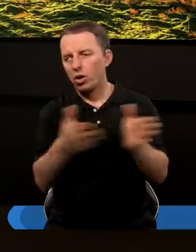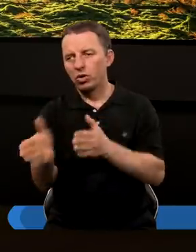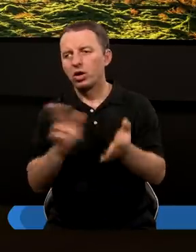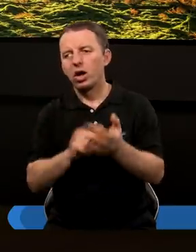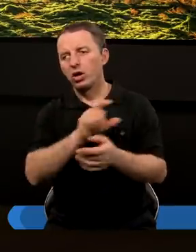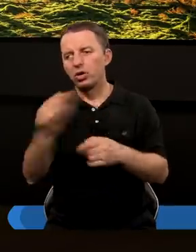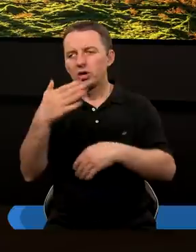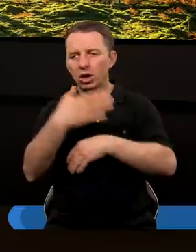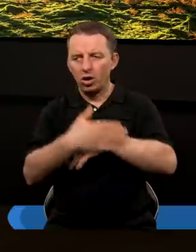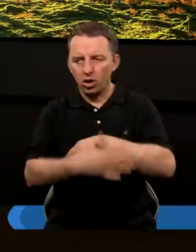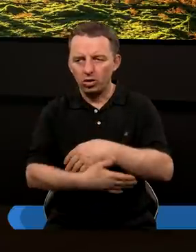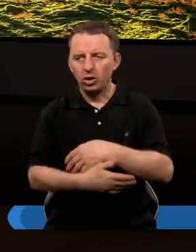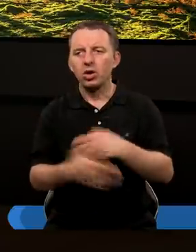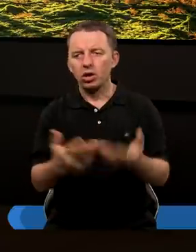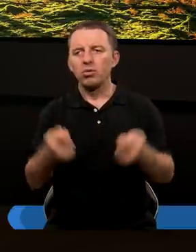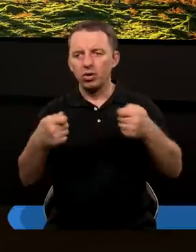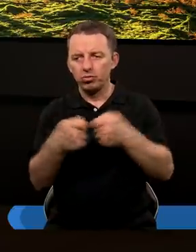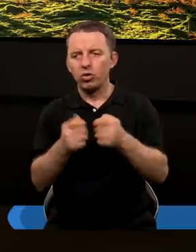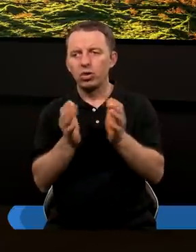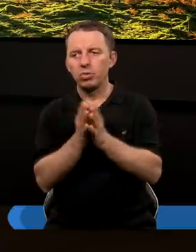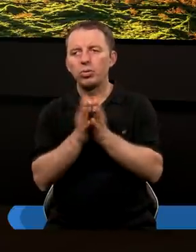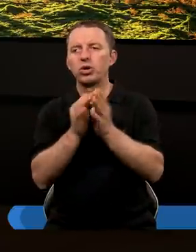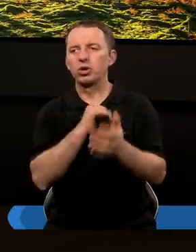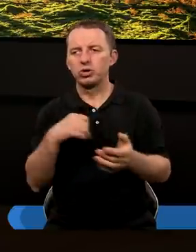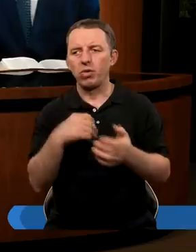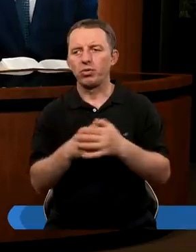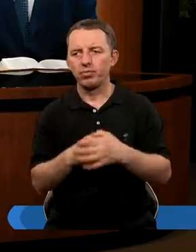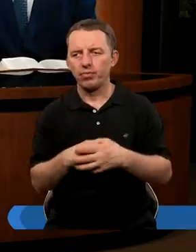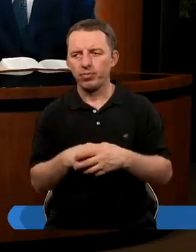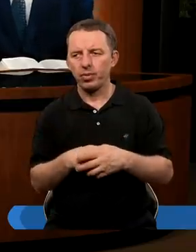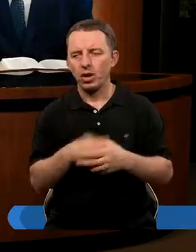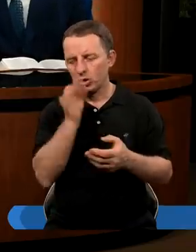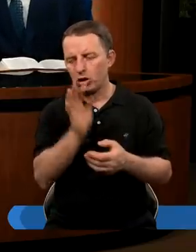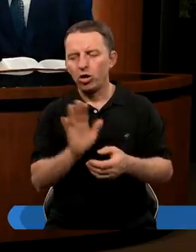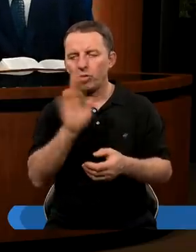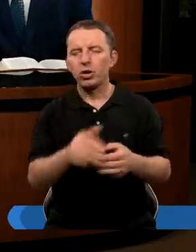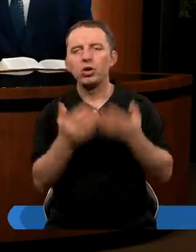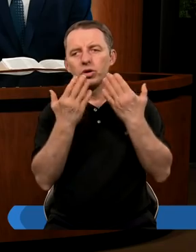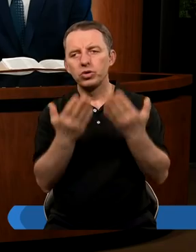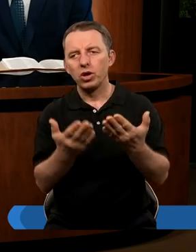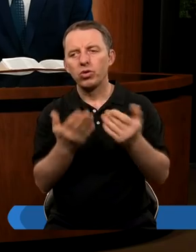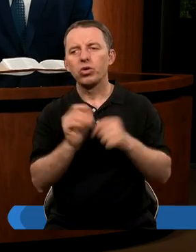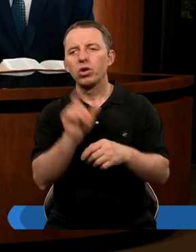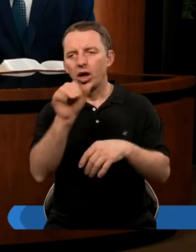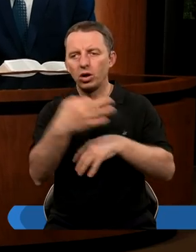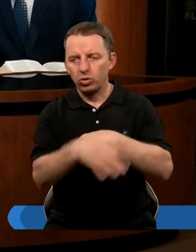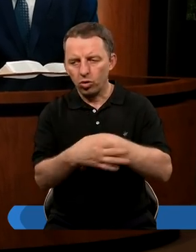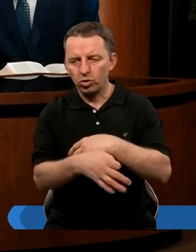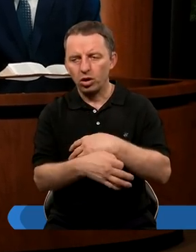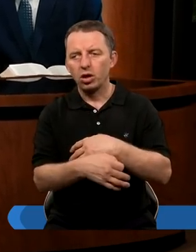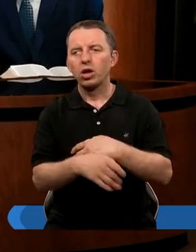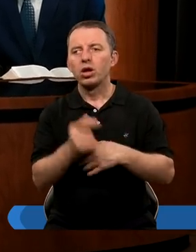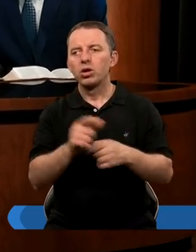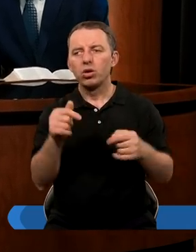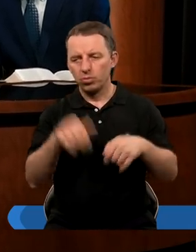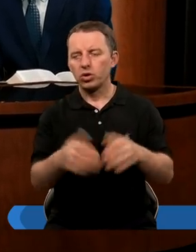gotowi na czasy końca. Chcemy jeszcze wspólnie pomodlić się. Dobry Boże, dziękuję Cię za to studium, za